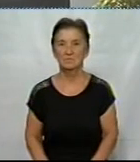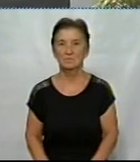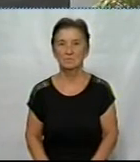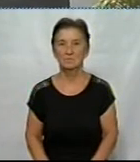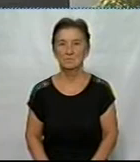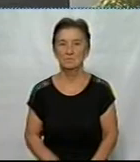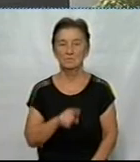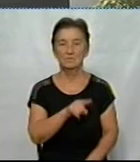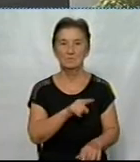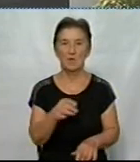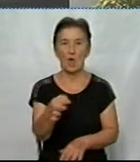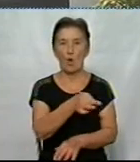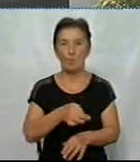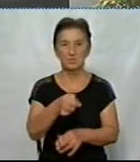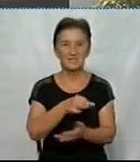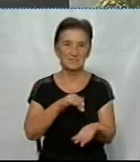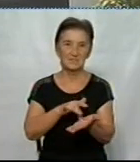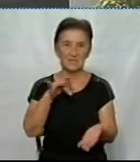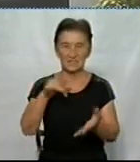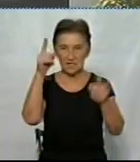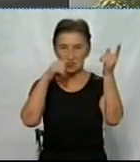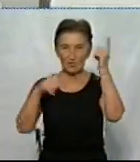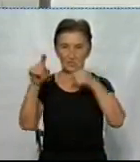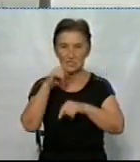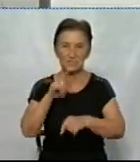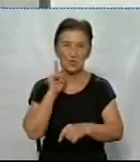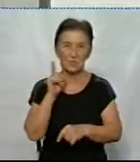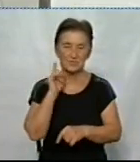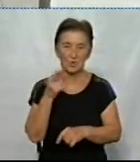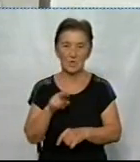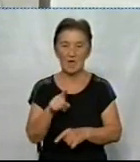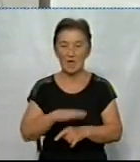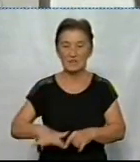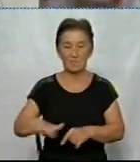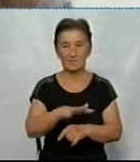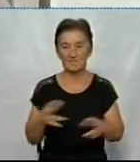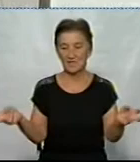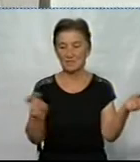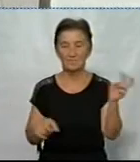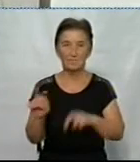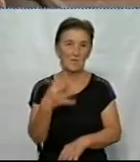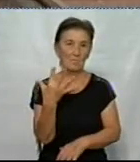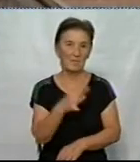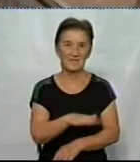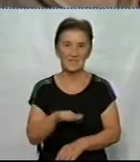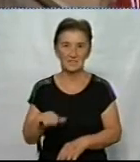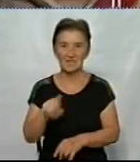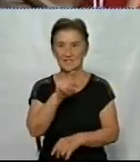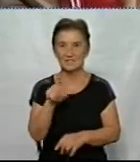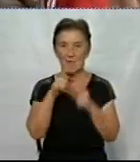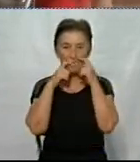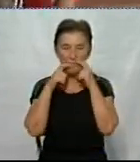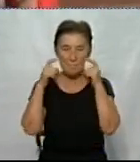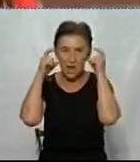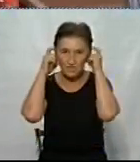Це обласний центр дитячої та юнацької творчості у Кропивницькому. На подвір'я приходять п'ятеро дітей у масках. Їх зустрічає викладачка